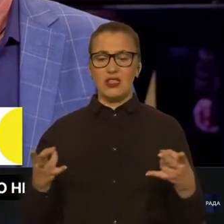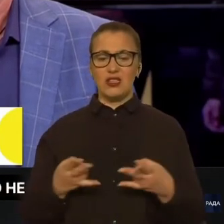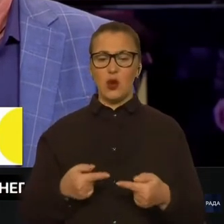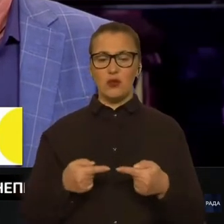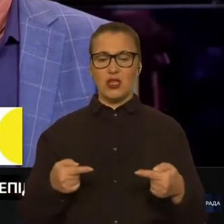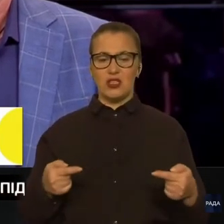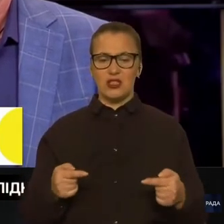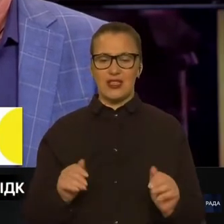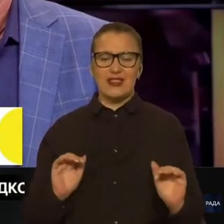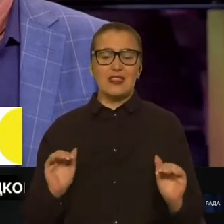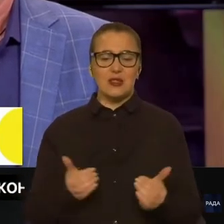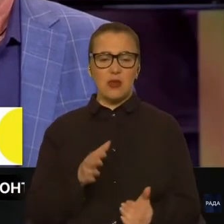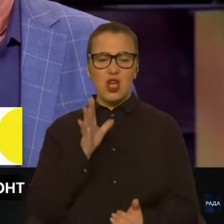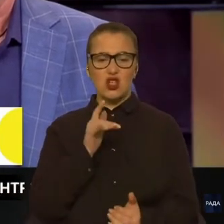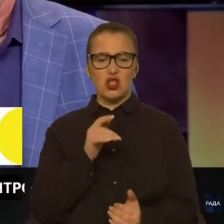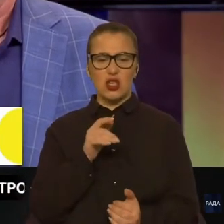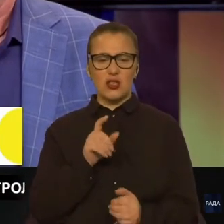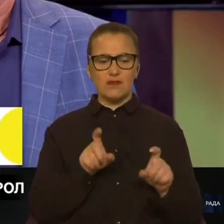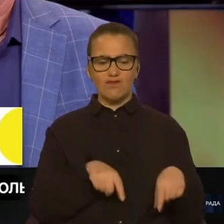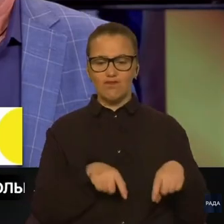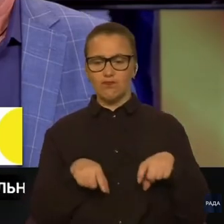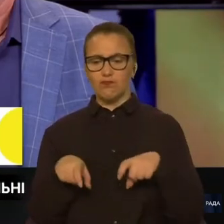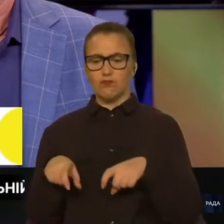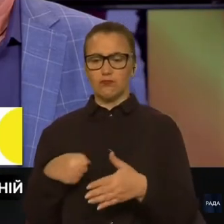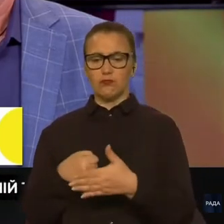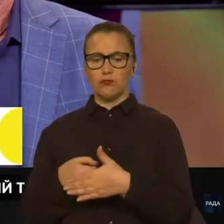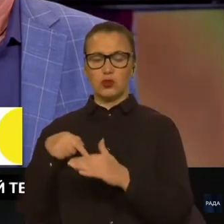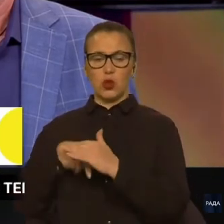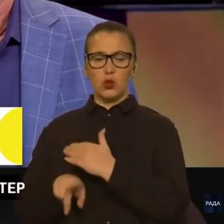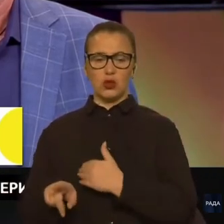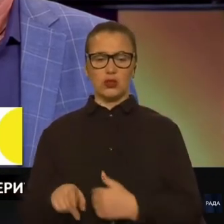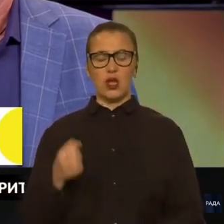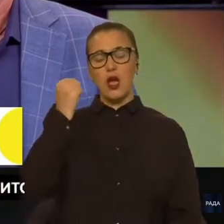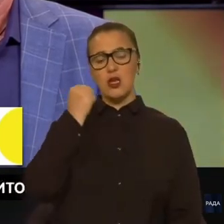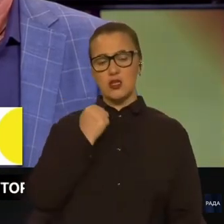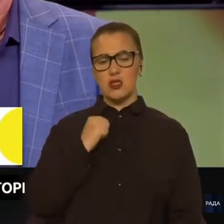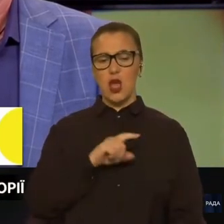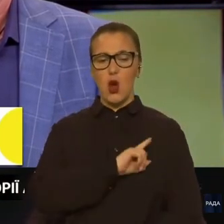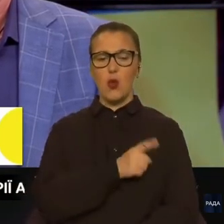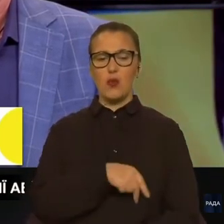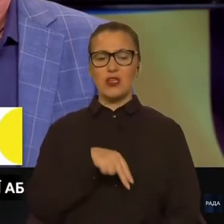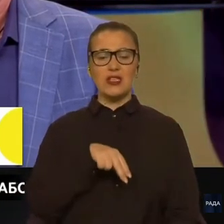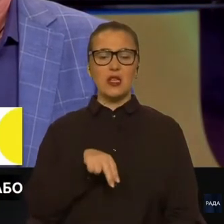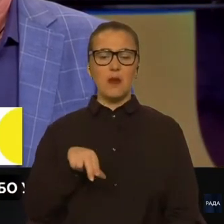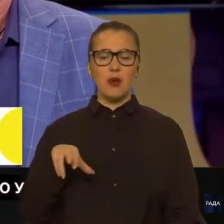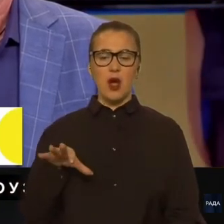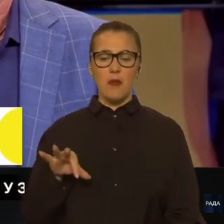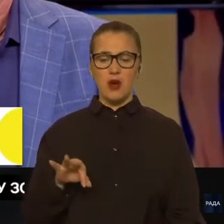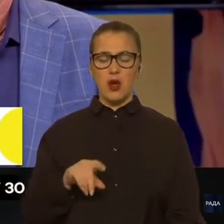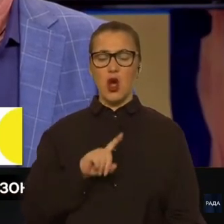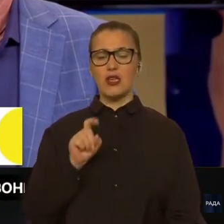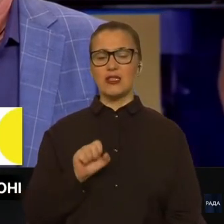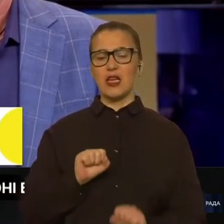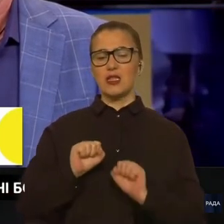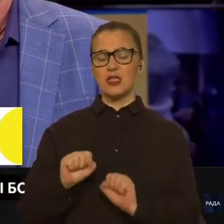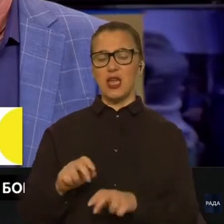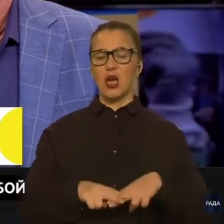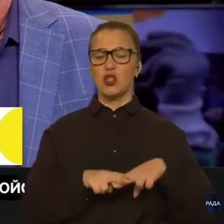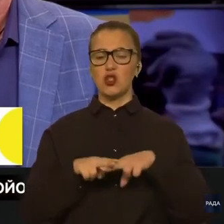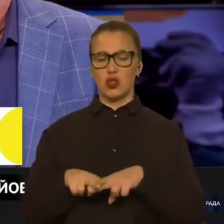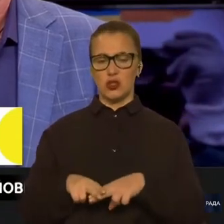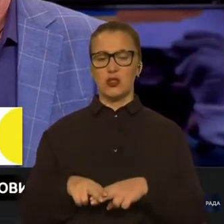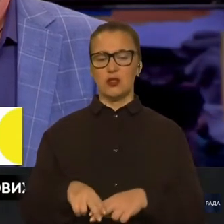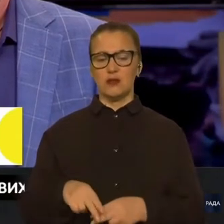зборів і переходу в укриття. Маємо ще раз подякувати силам протиповітряної оборони за захист столиці, їм треба